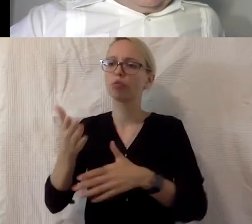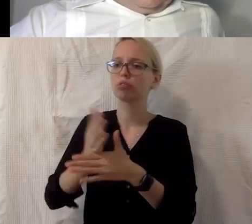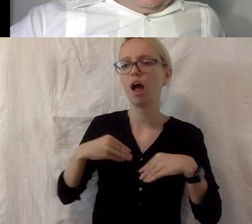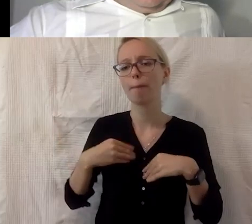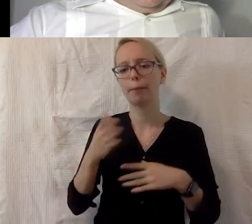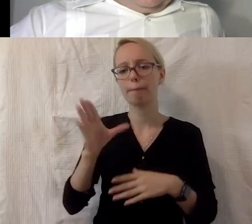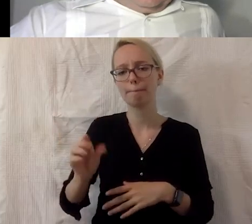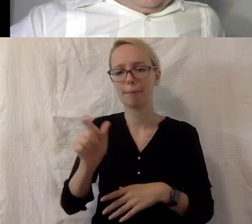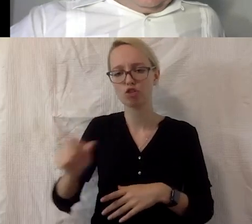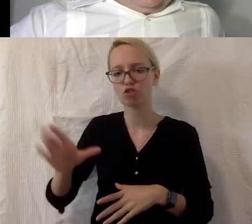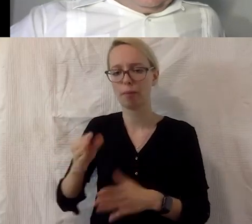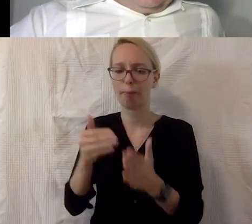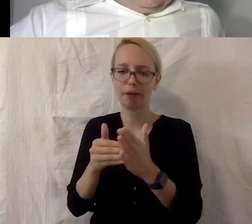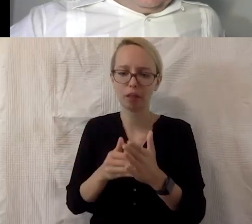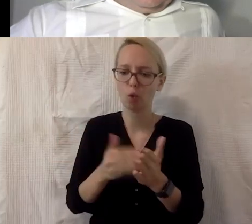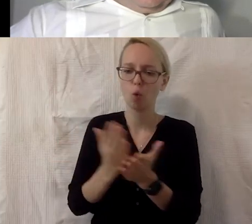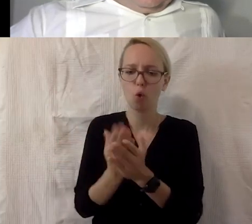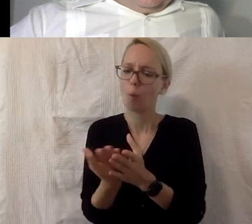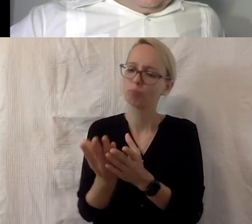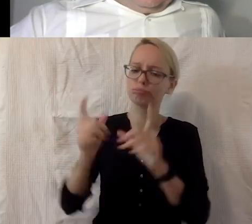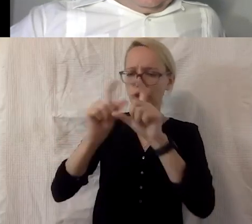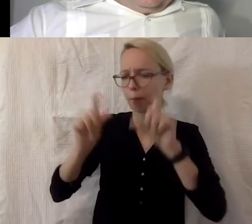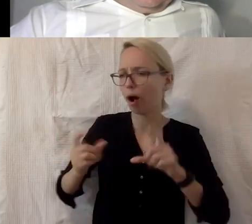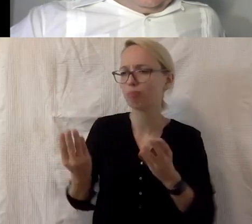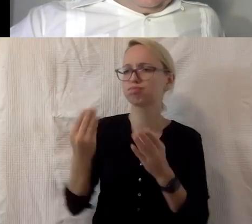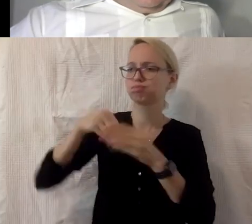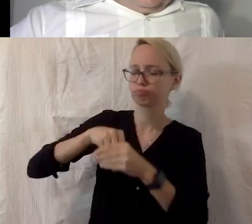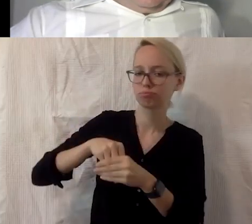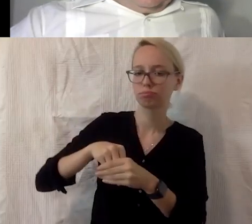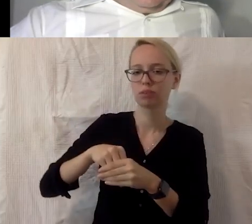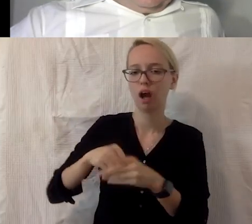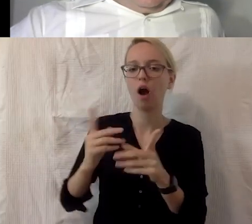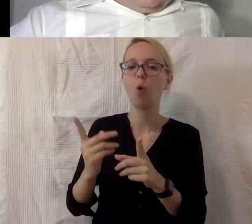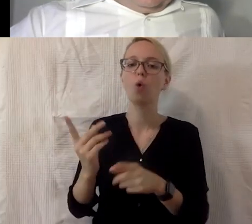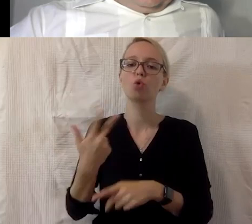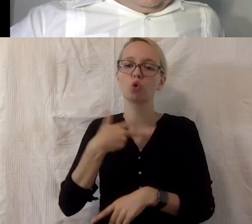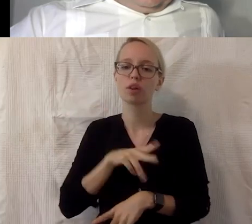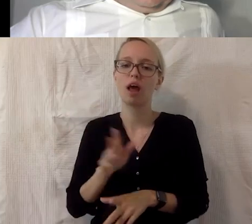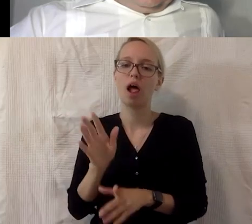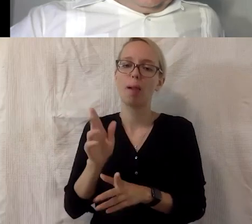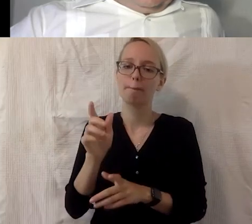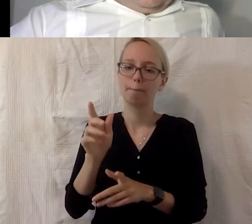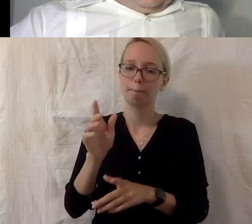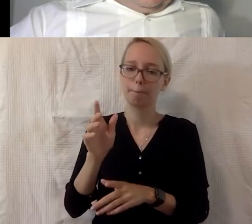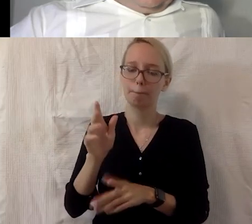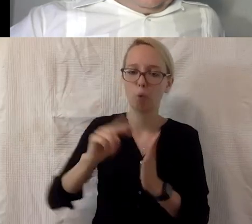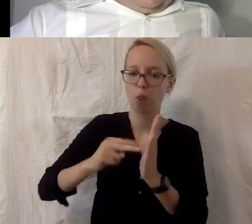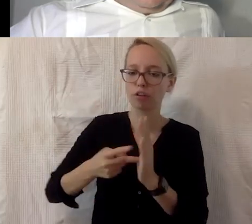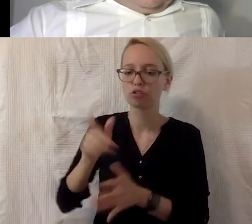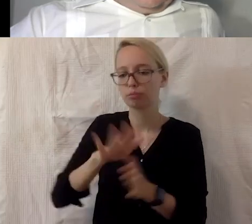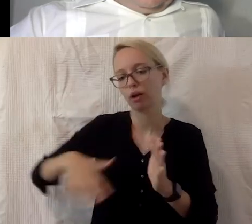viele andere Themen im sozialen, sozialpolitischen Bereich und der Sozialrechtsberatung kümmert und wir nehmen natürlich immer zu den